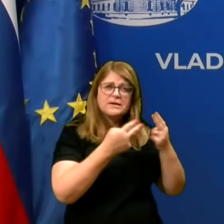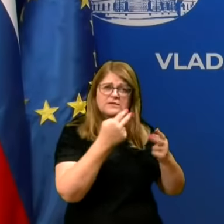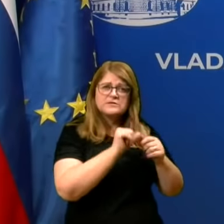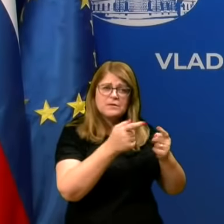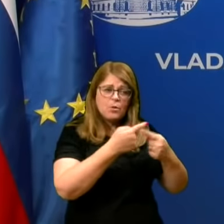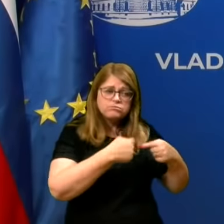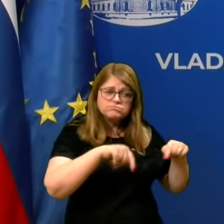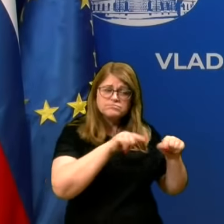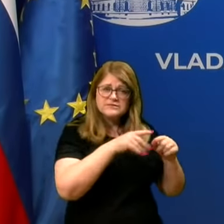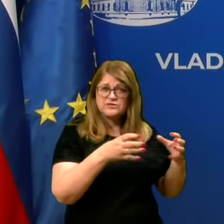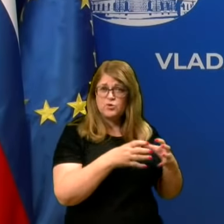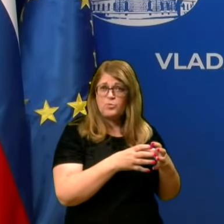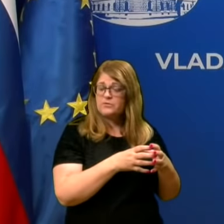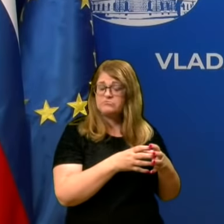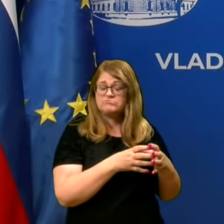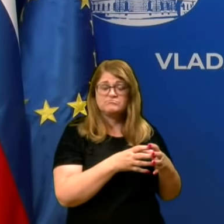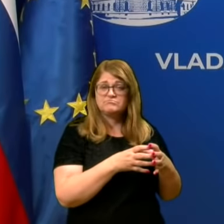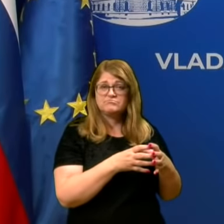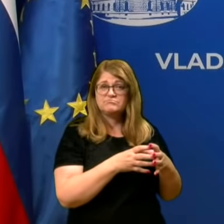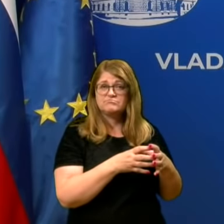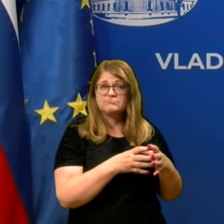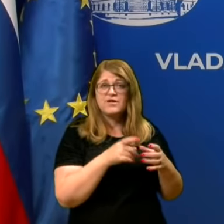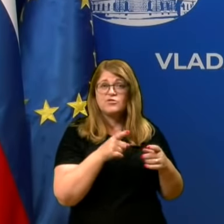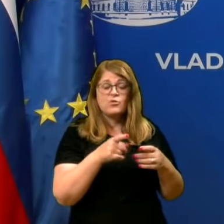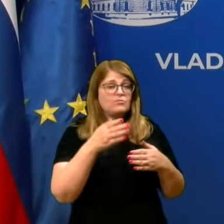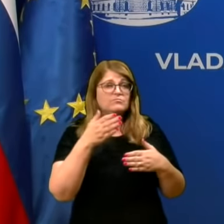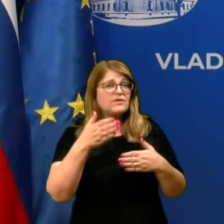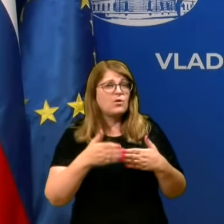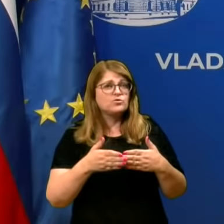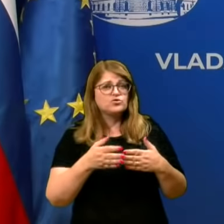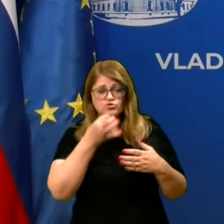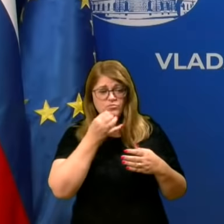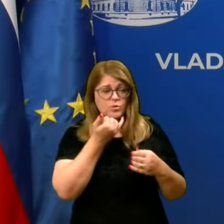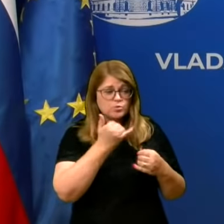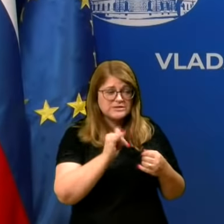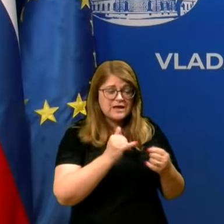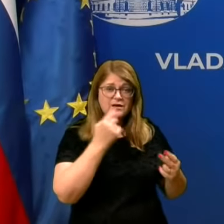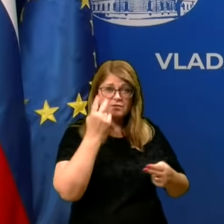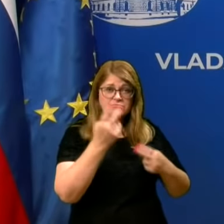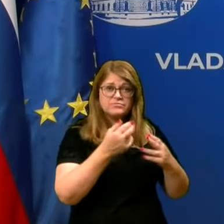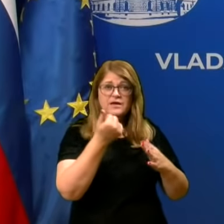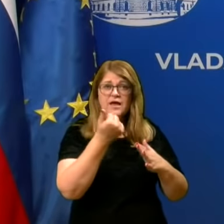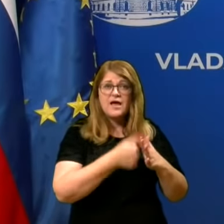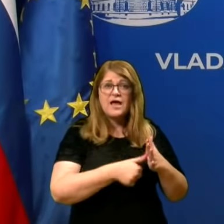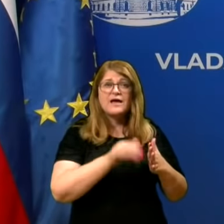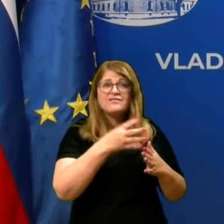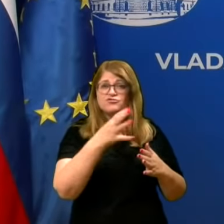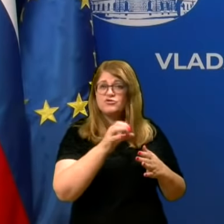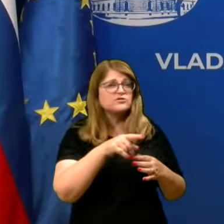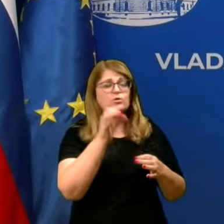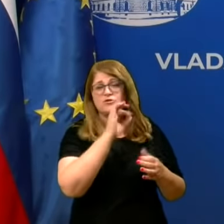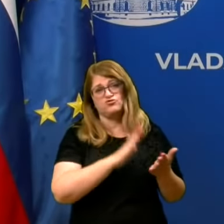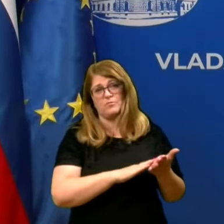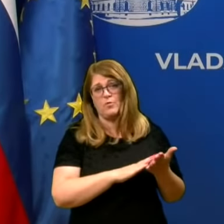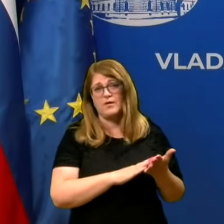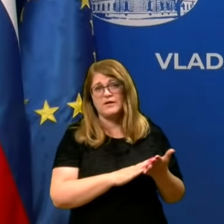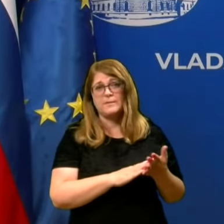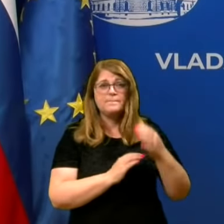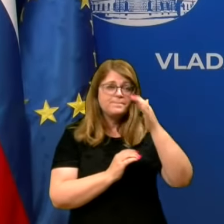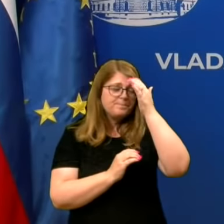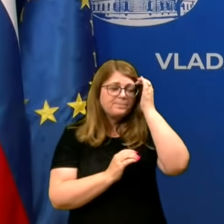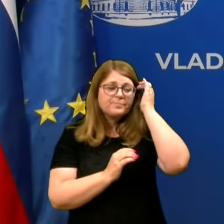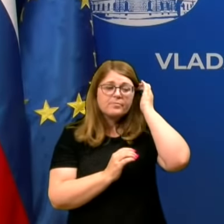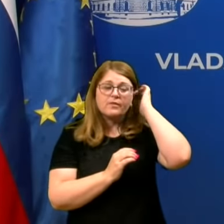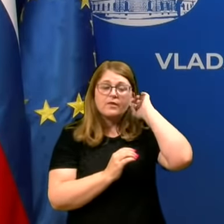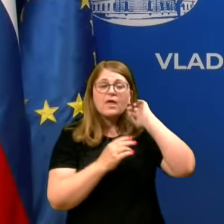ne porabimo samo za te skupine. To pravzaprav v končni fazi, če bi vsak testira nekrat našte, to nam nič ne pomeno. Pravzaprav testiramo